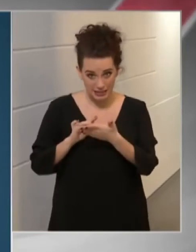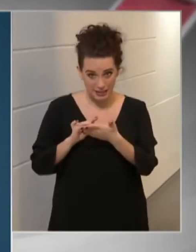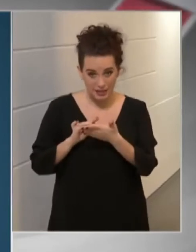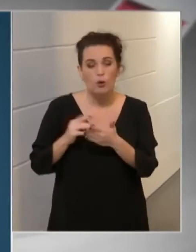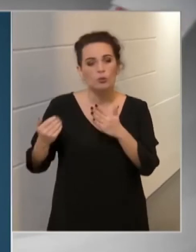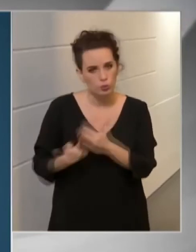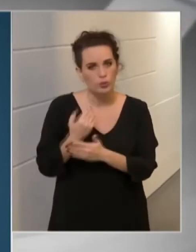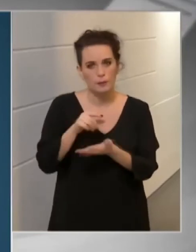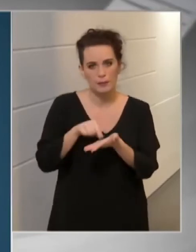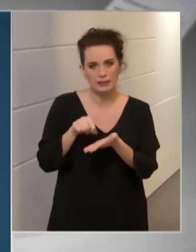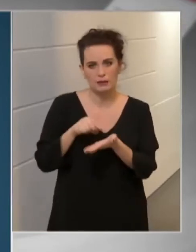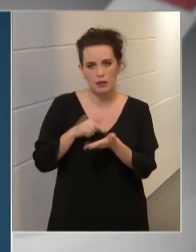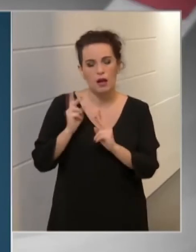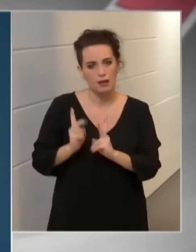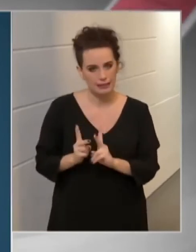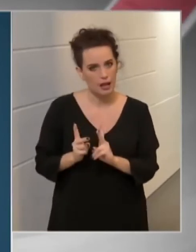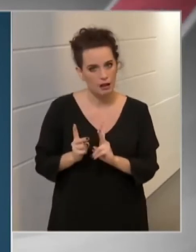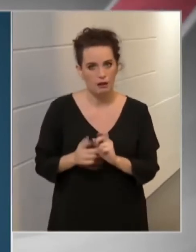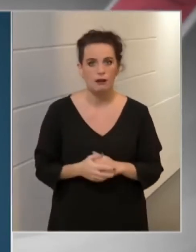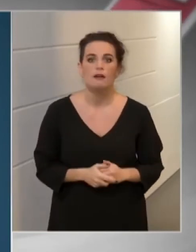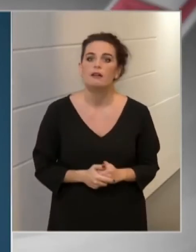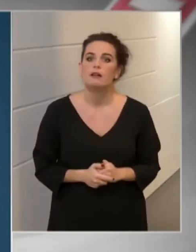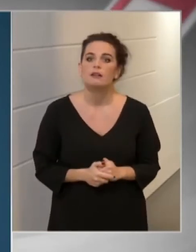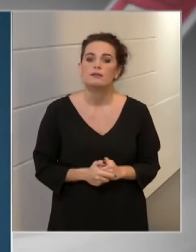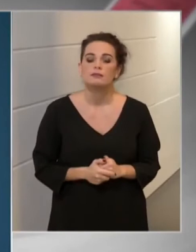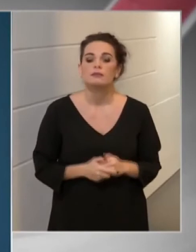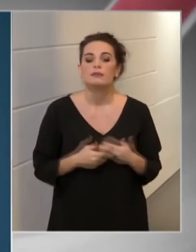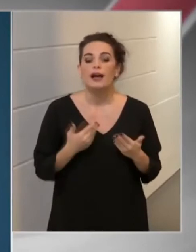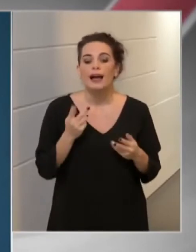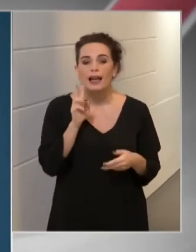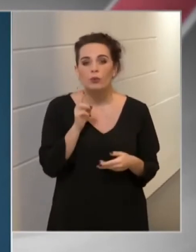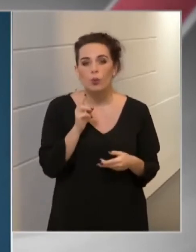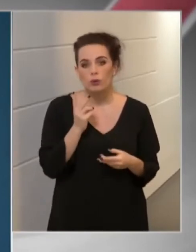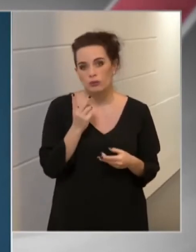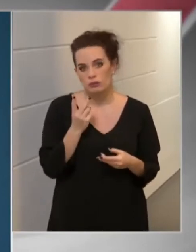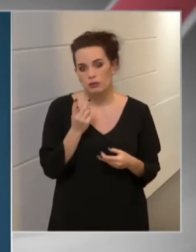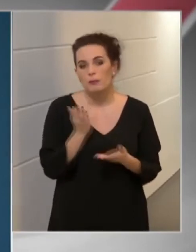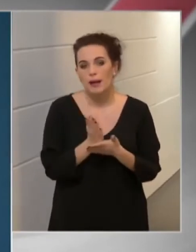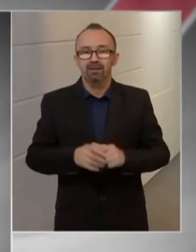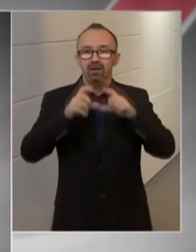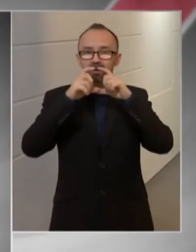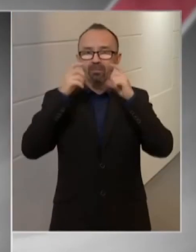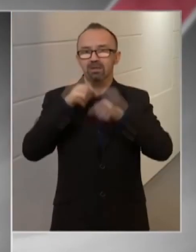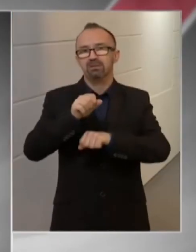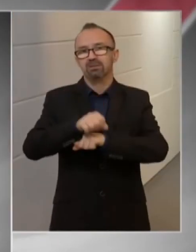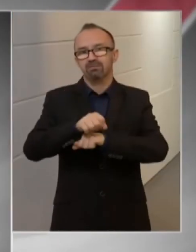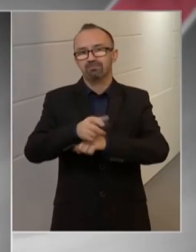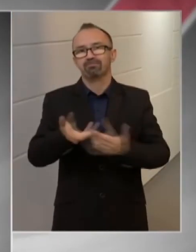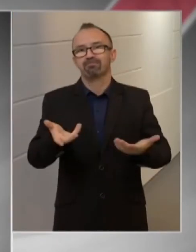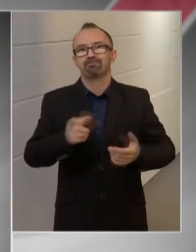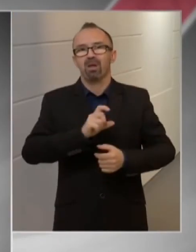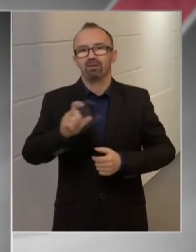mintavétel következik, ekkor meg kell, hogy történjen a PCR vizsgálat is. A rendőrség